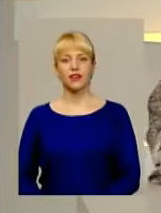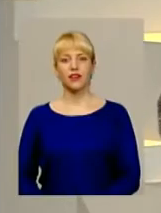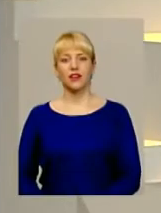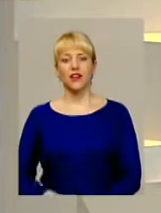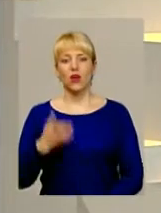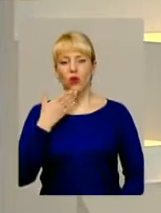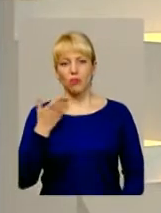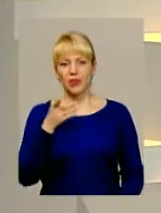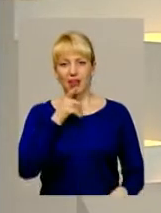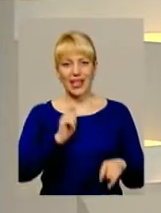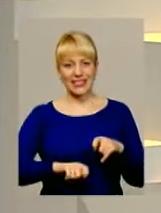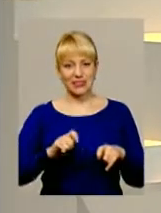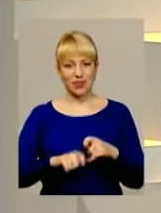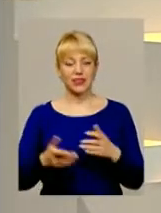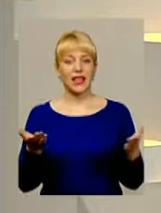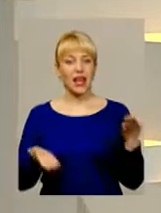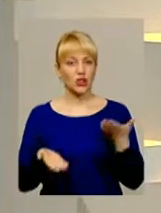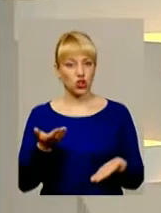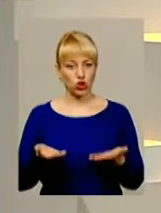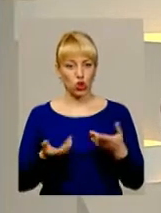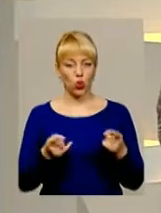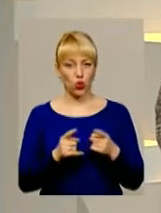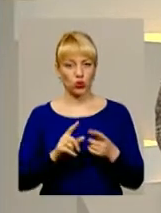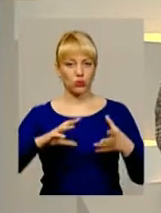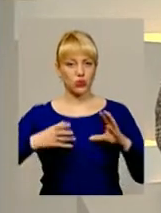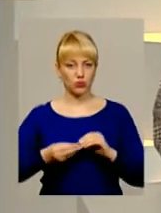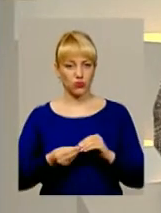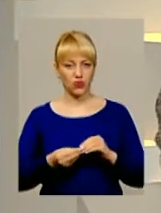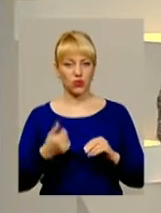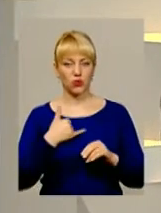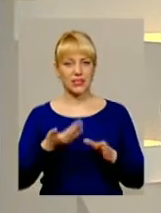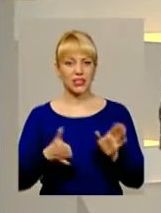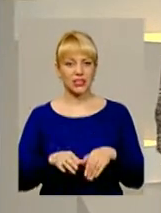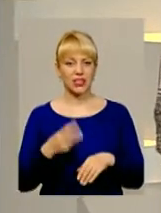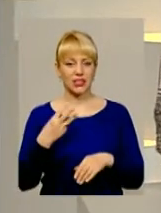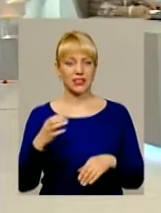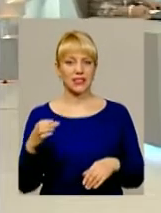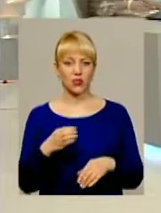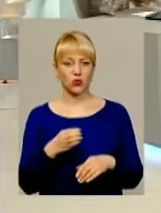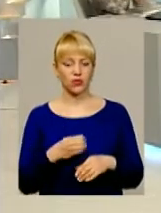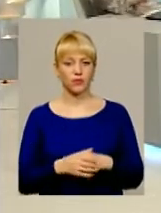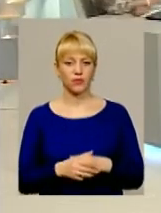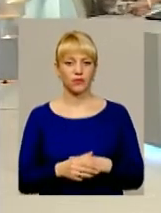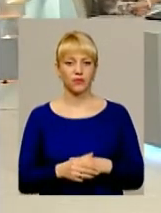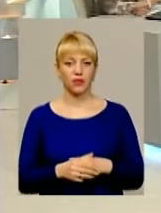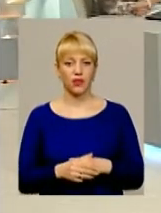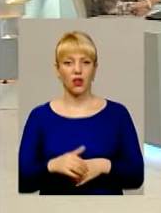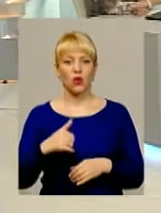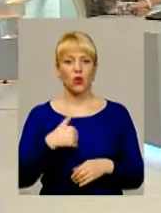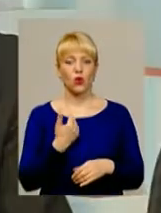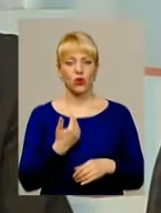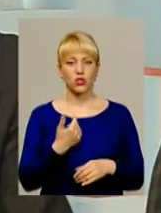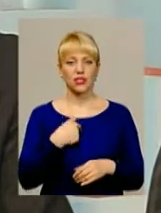Коментар експерта, якщо коротко підсумувати, нас залишається буквально 30 секунд, пані Антоніно. Ну, хоч